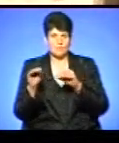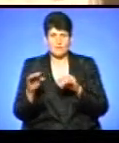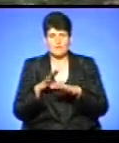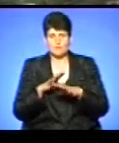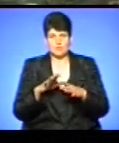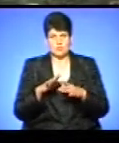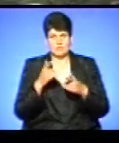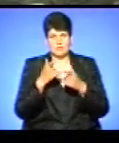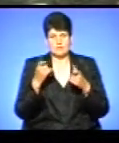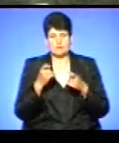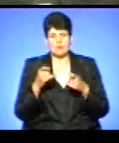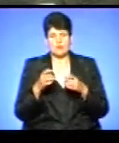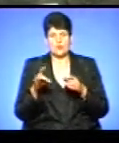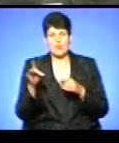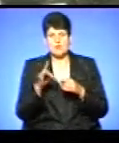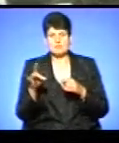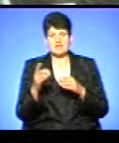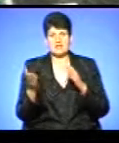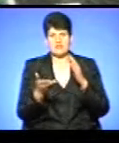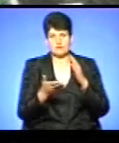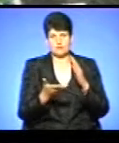її розміри та вирубку такої кількості дерев.